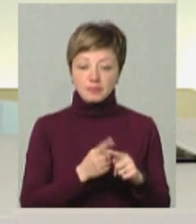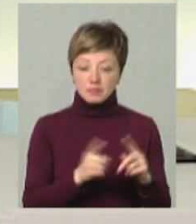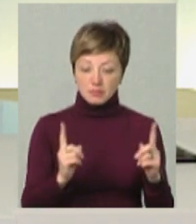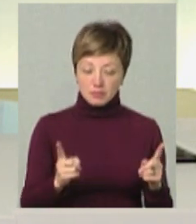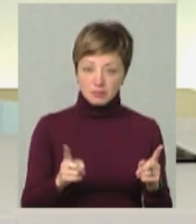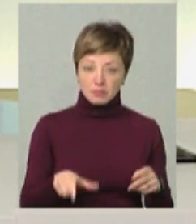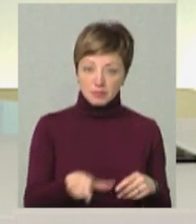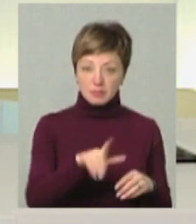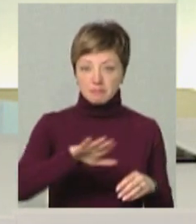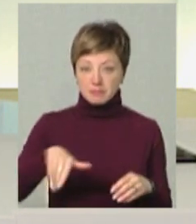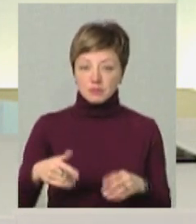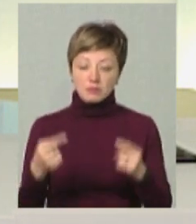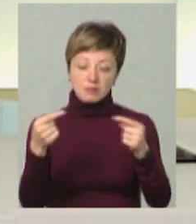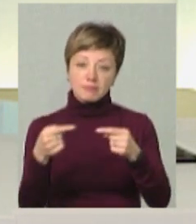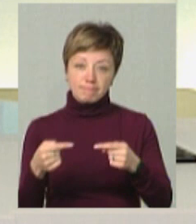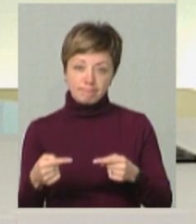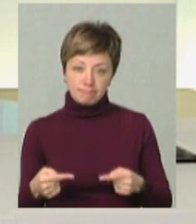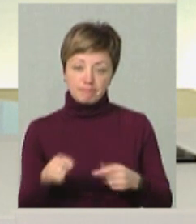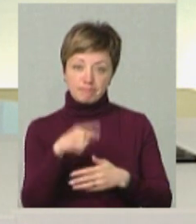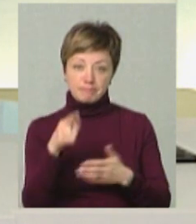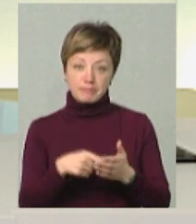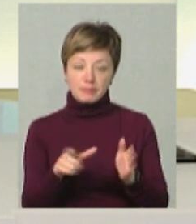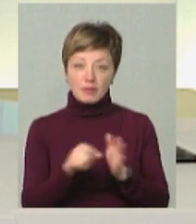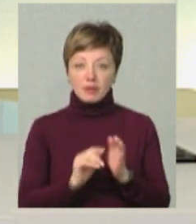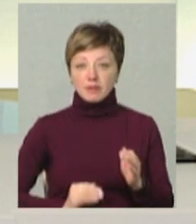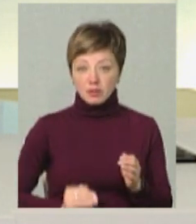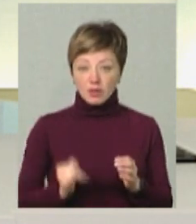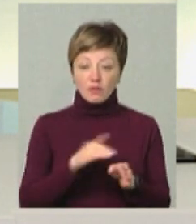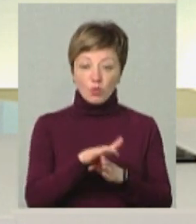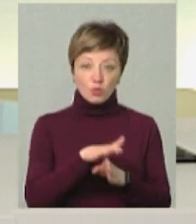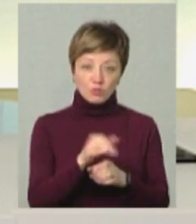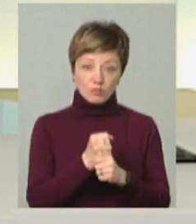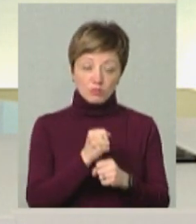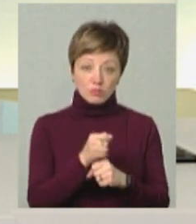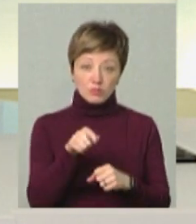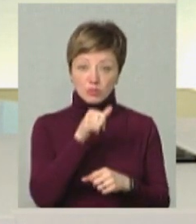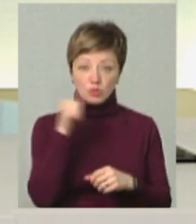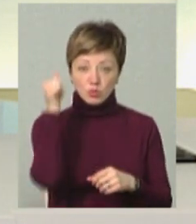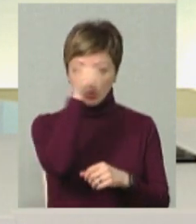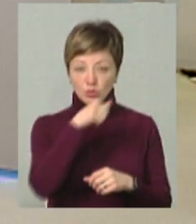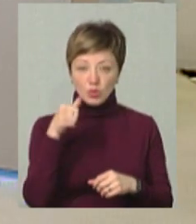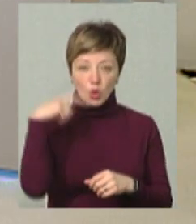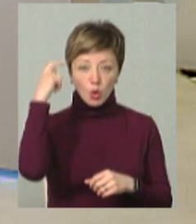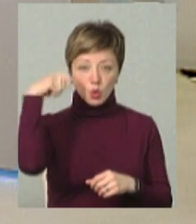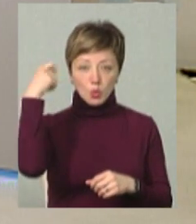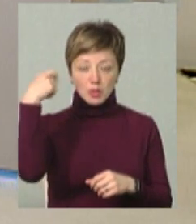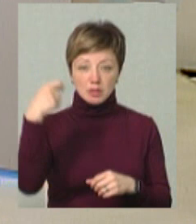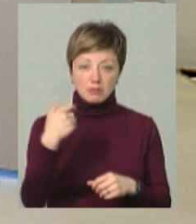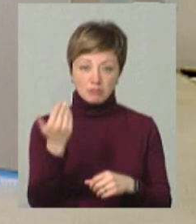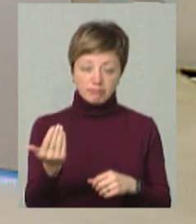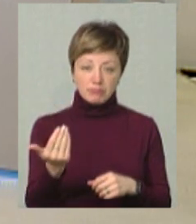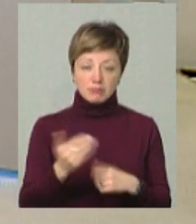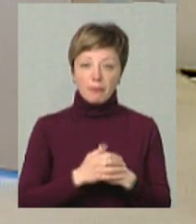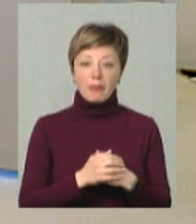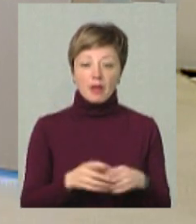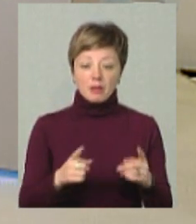дороги, після цього ми узгоджували певні питання, якби, з підрядником, який виконував роботи, якби, минулого року з турецьким підрядником, тому що, ну,